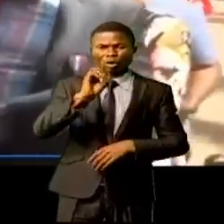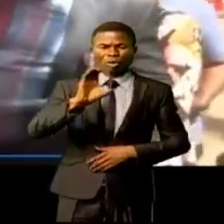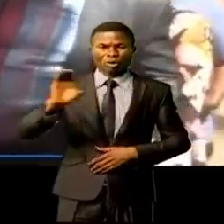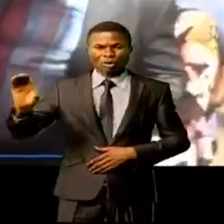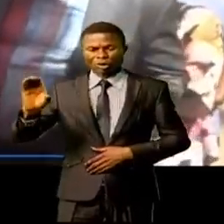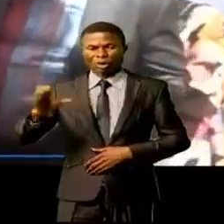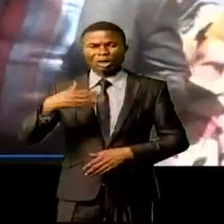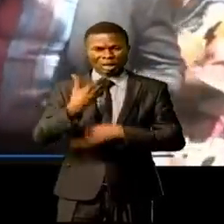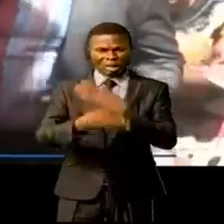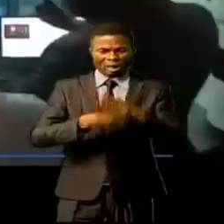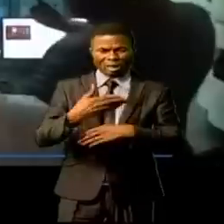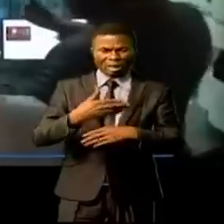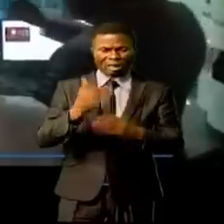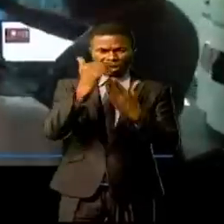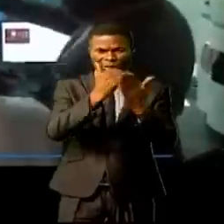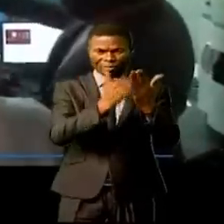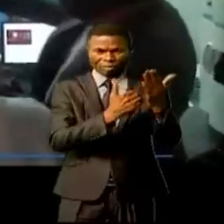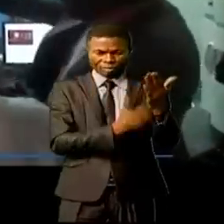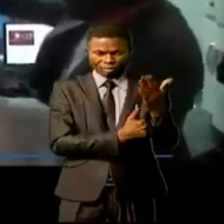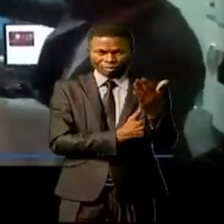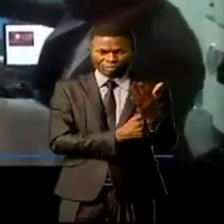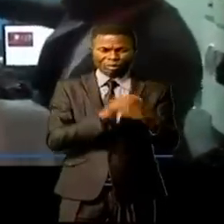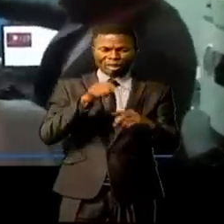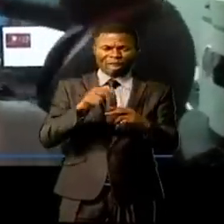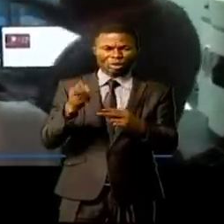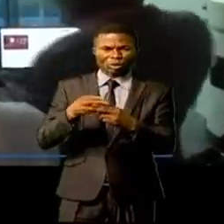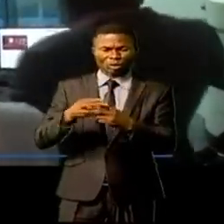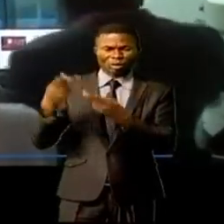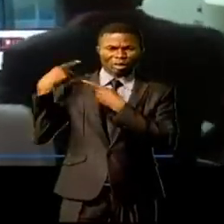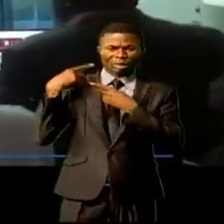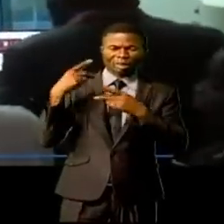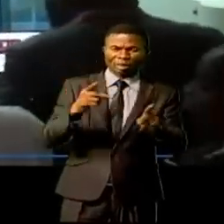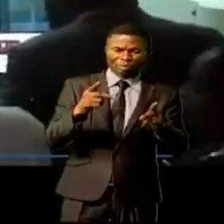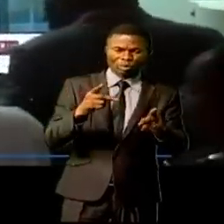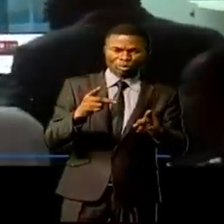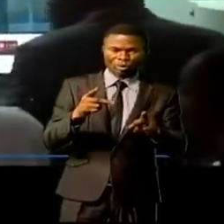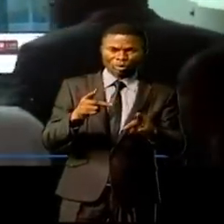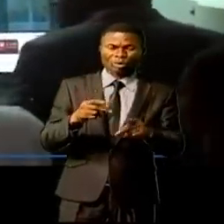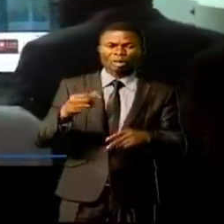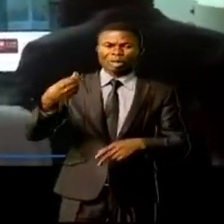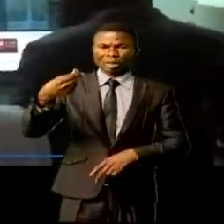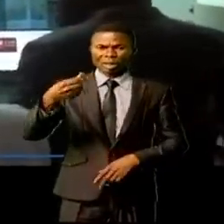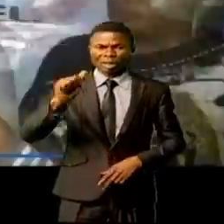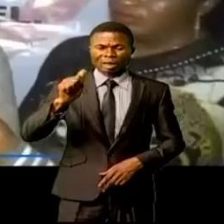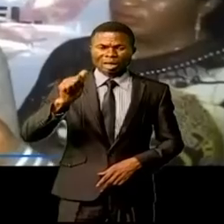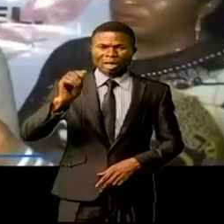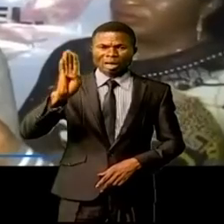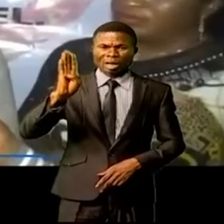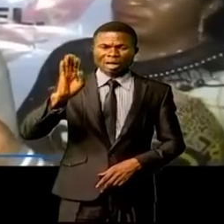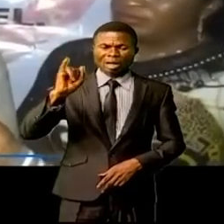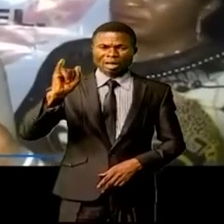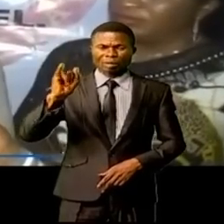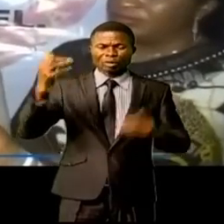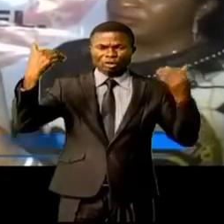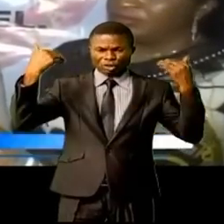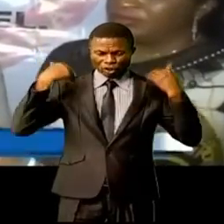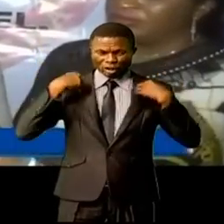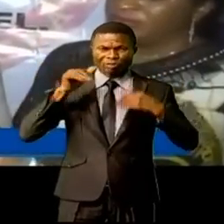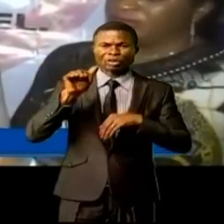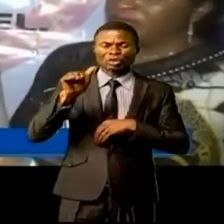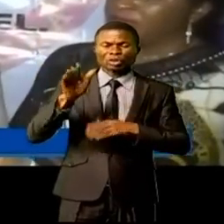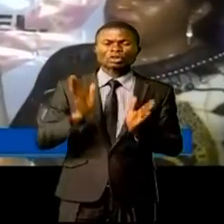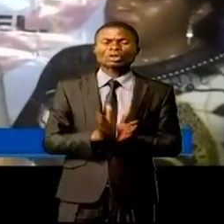réalisations enregistrées en un temps record depuis l'avènement de Gaby Loubiba Mampouya à la tête de la direction générale